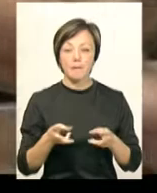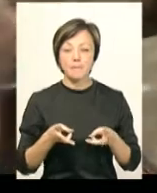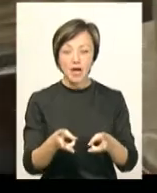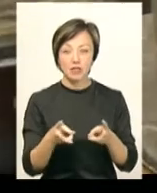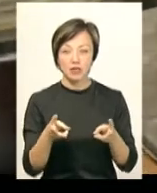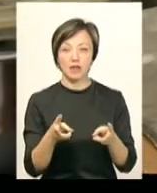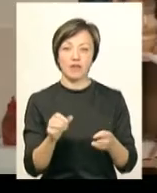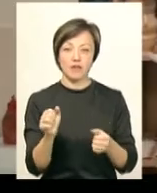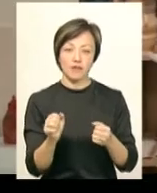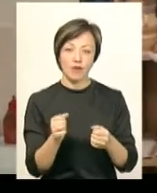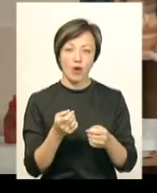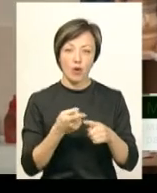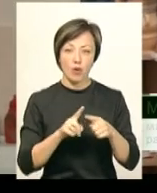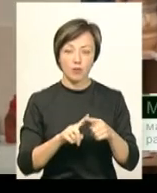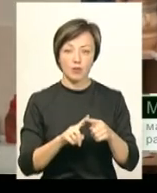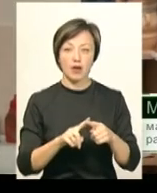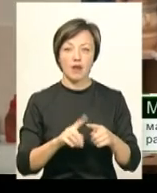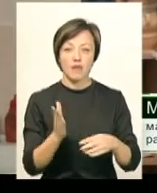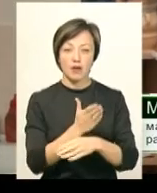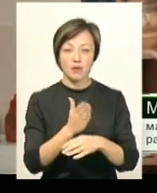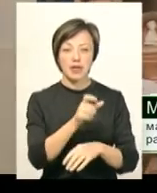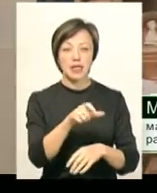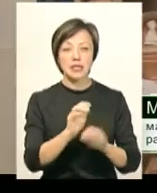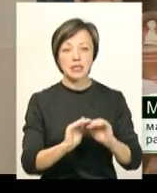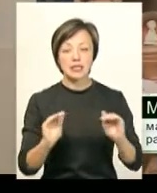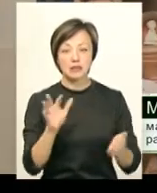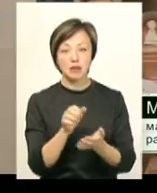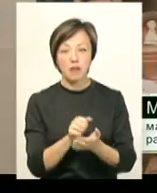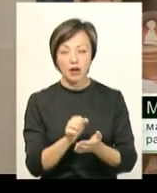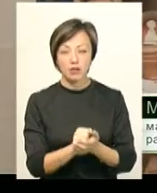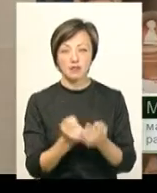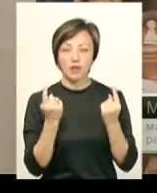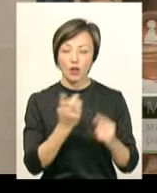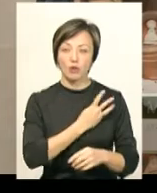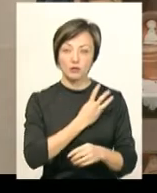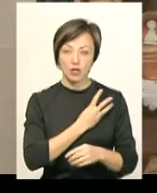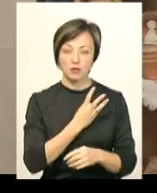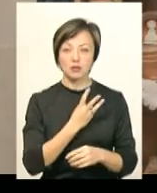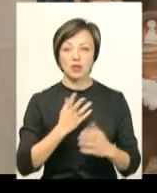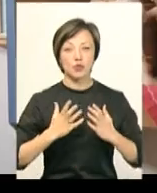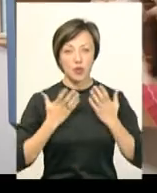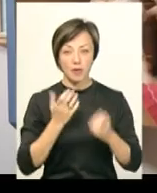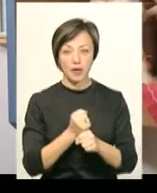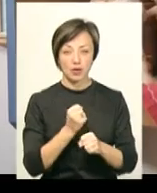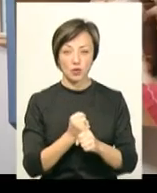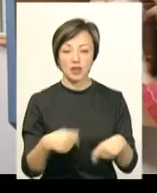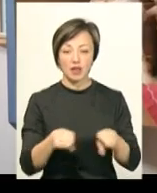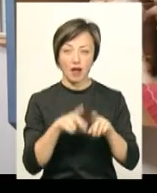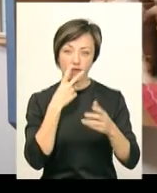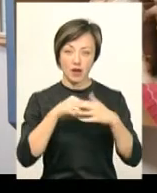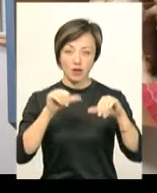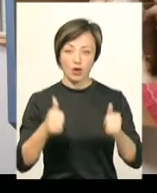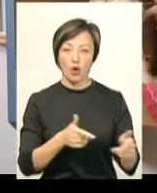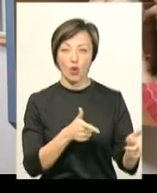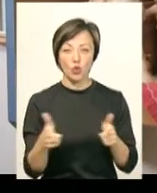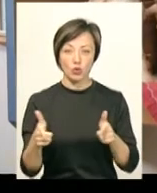випалювання виробів. Діти займаються дуже з великою охотою і працюють з ентузіазмом. Так виглядають готові